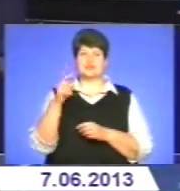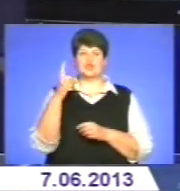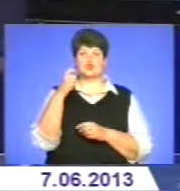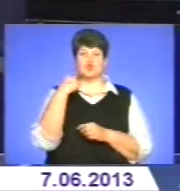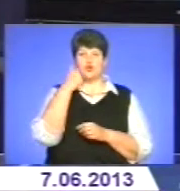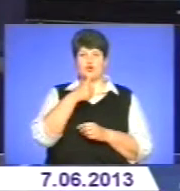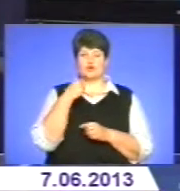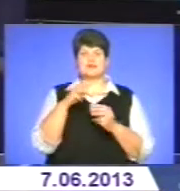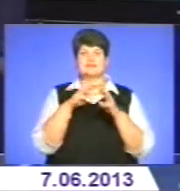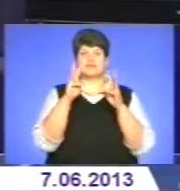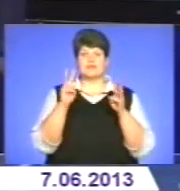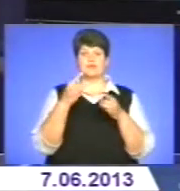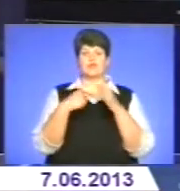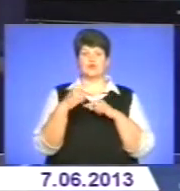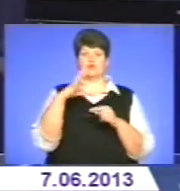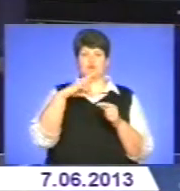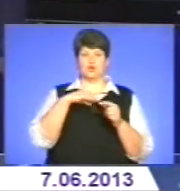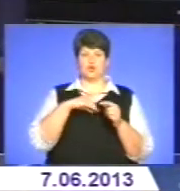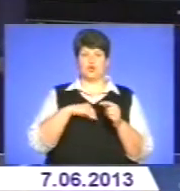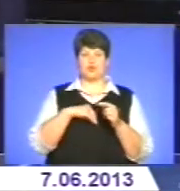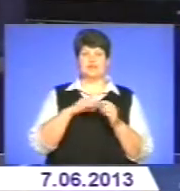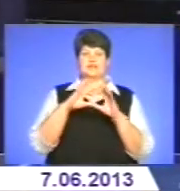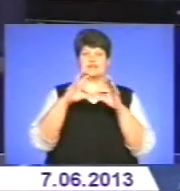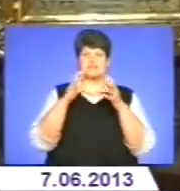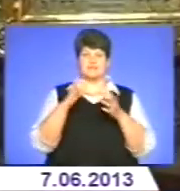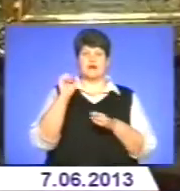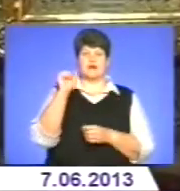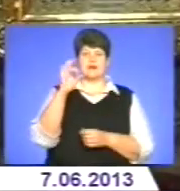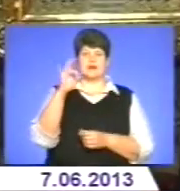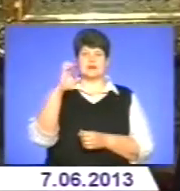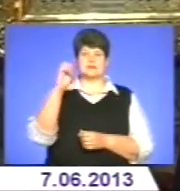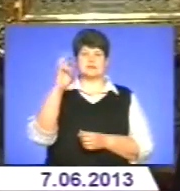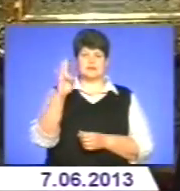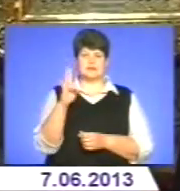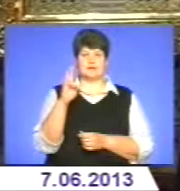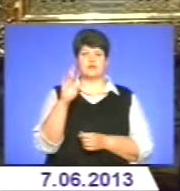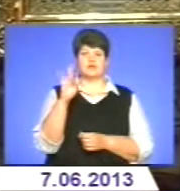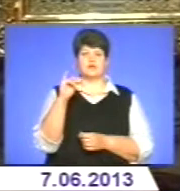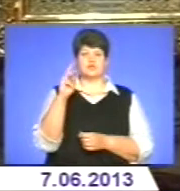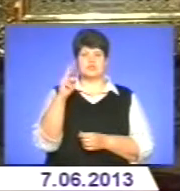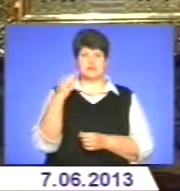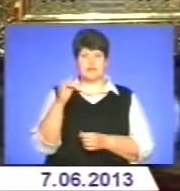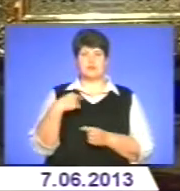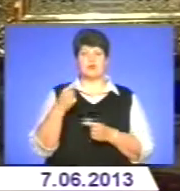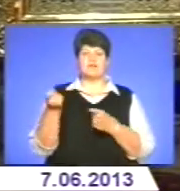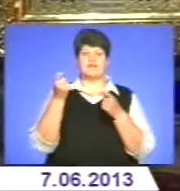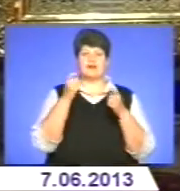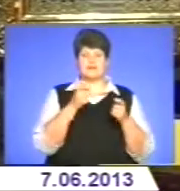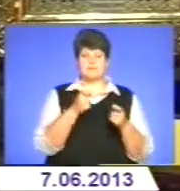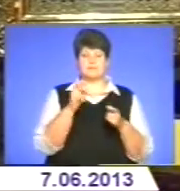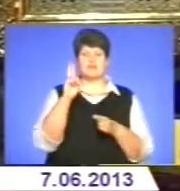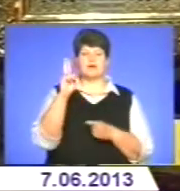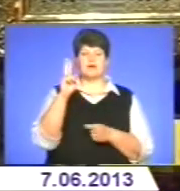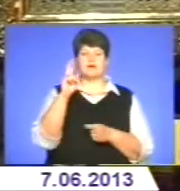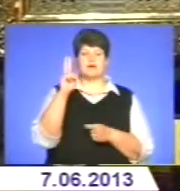святим повернувся у духовний світ Арсен Річинський. Ми його привезли з Казахстана. І що